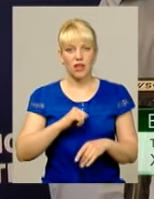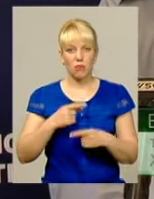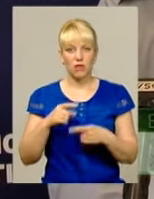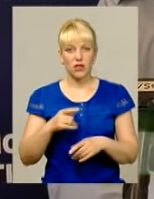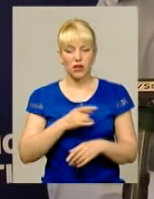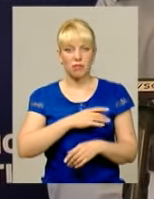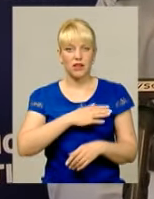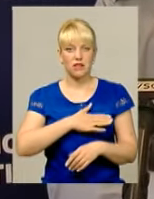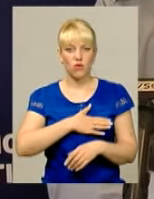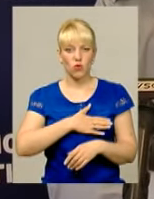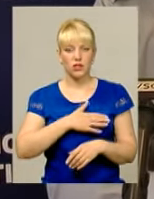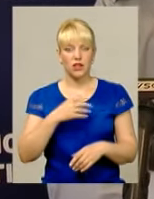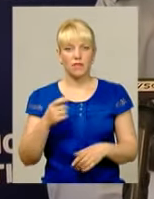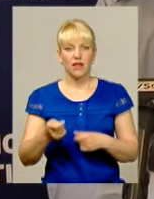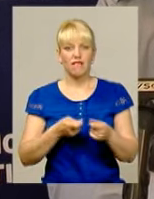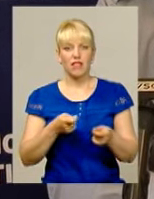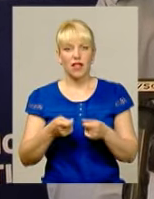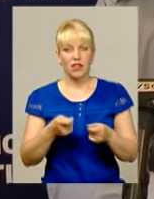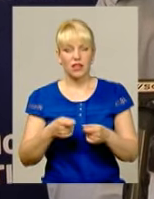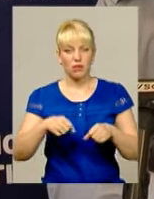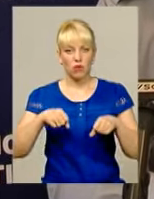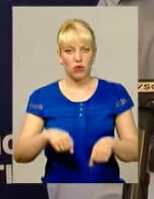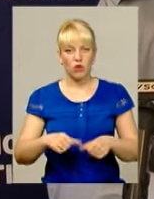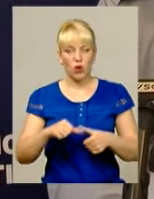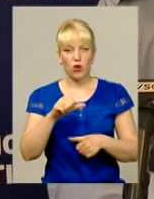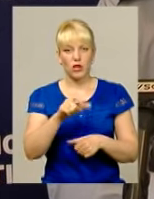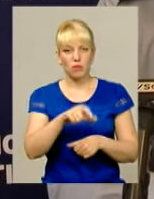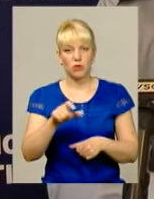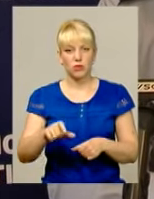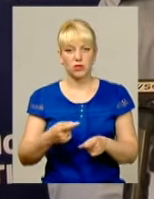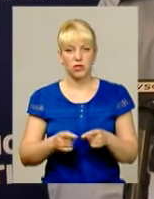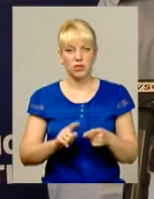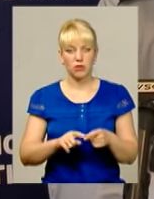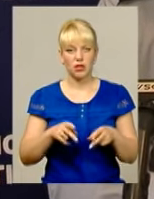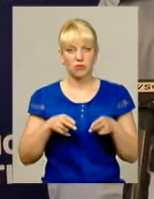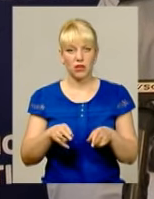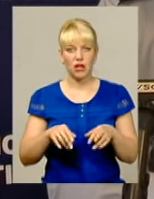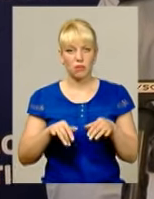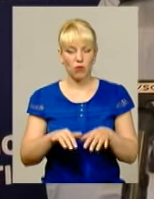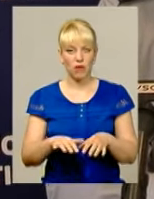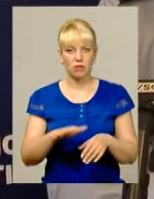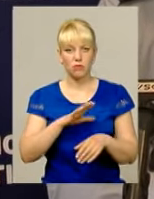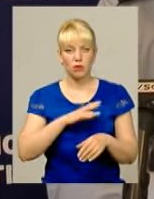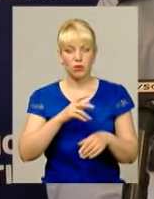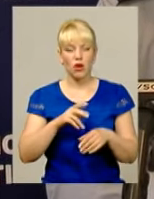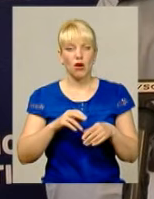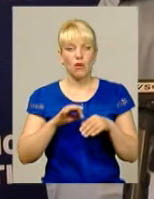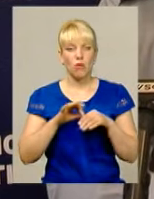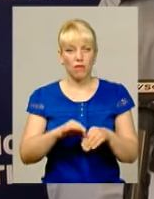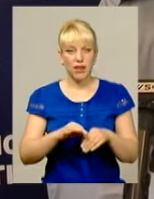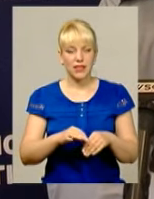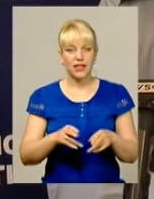присвоєння владних повноважень окремими особами По даному кримінальному провадженню було проведено ряд слідчих дій